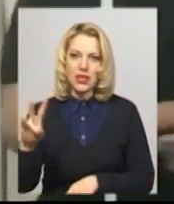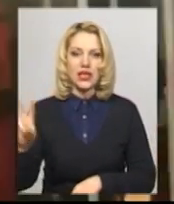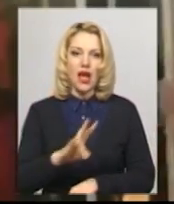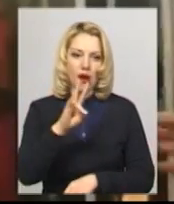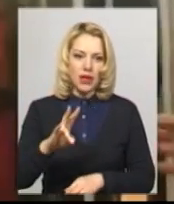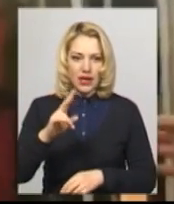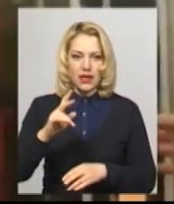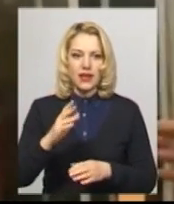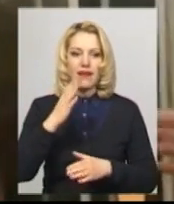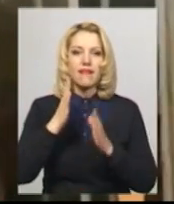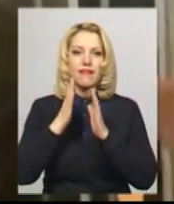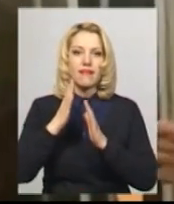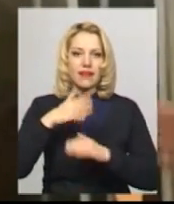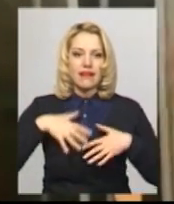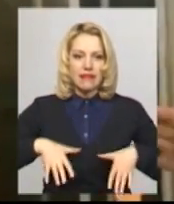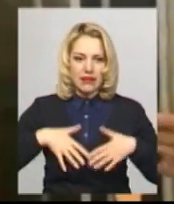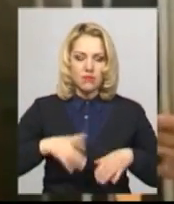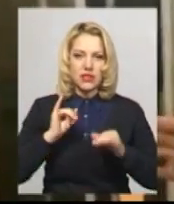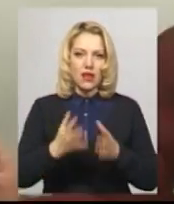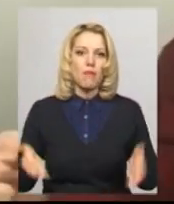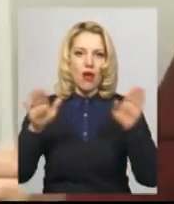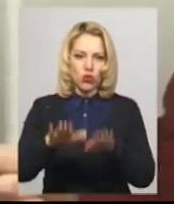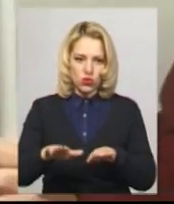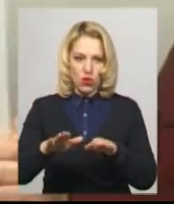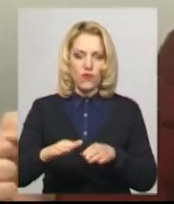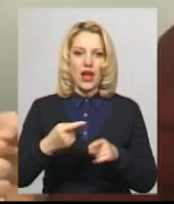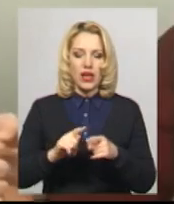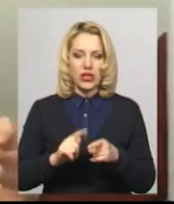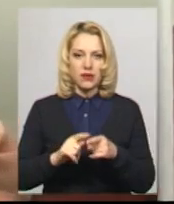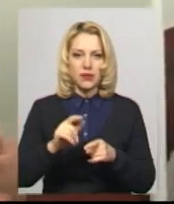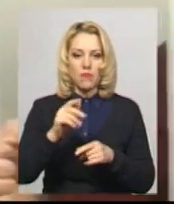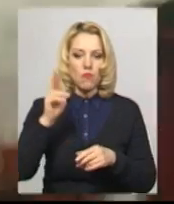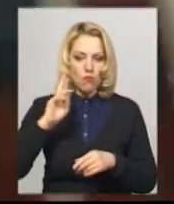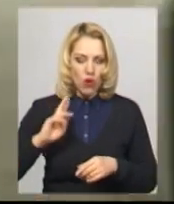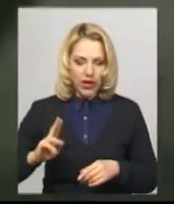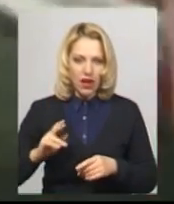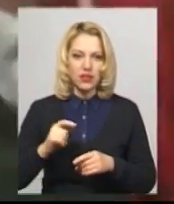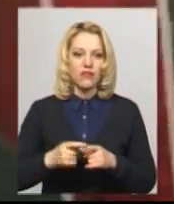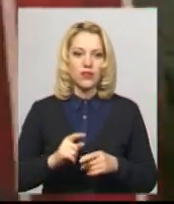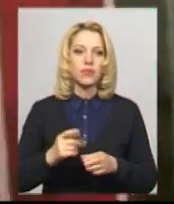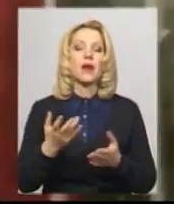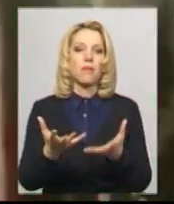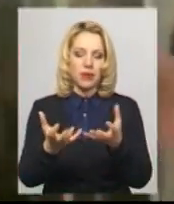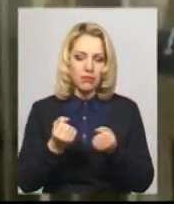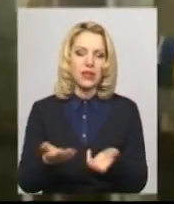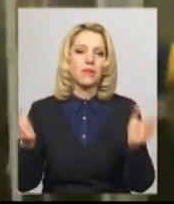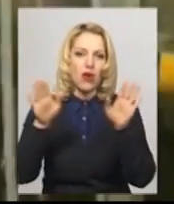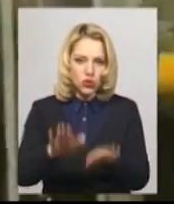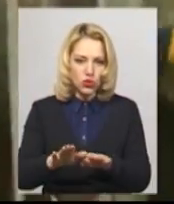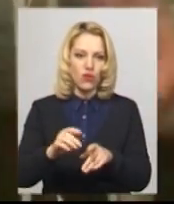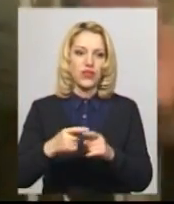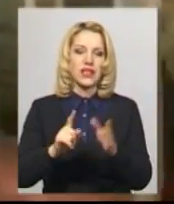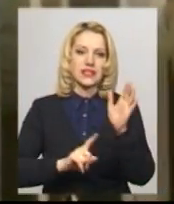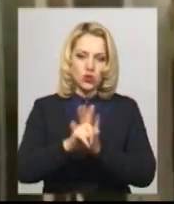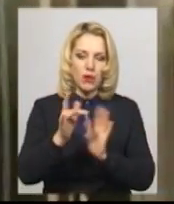Кримський Климент. Моряків благословляє просто в залі суду. Прийміть благословіння від нашої православної церкви України. Наступаючою